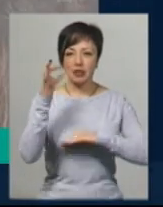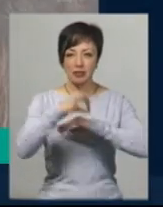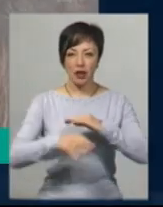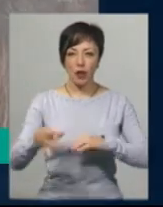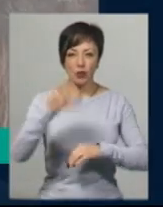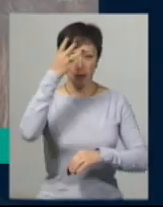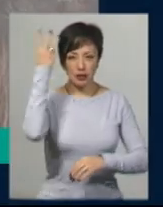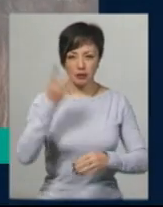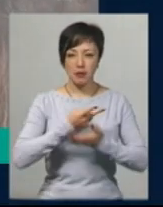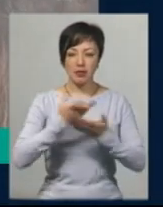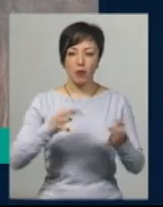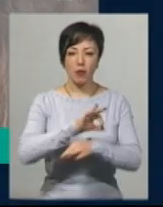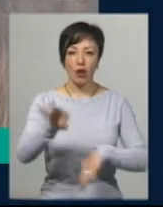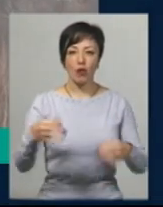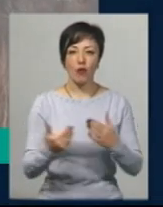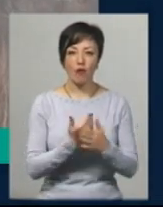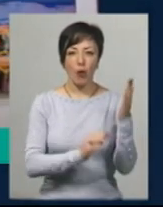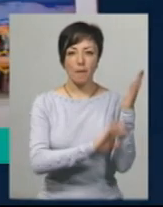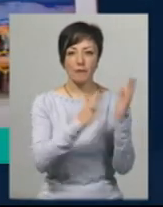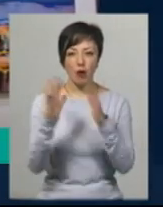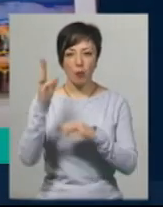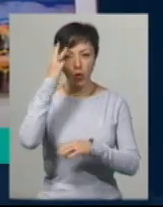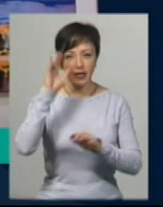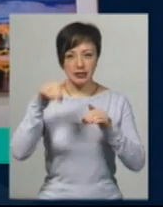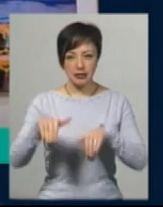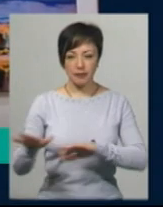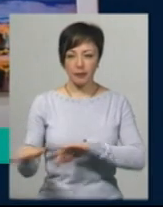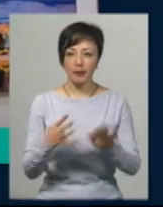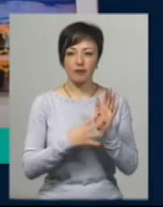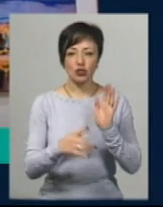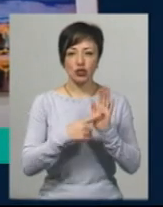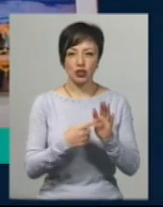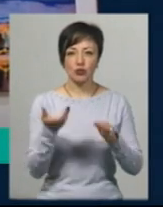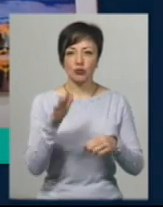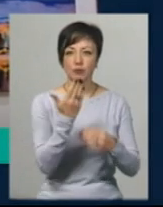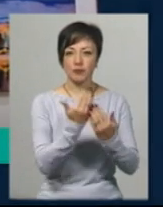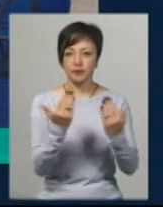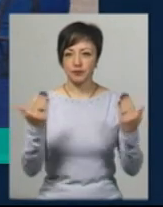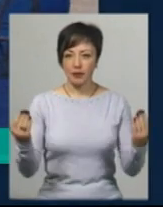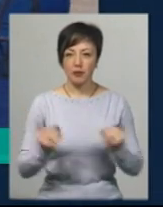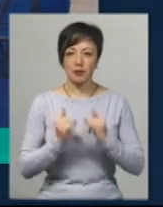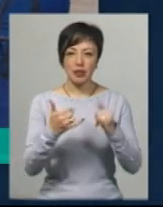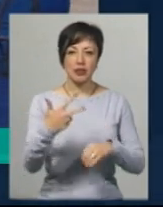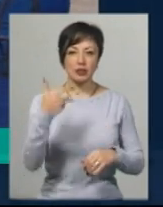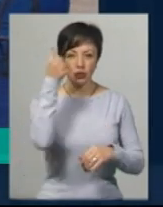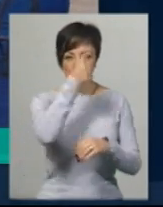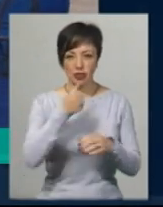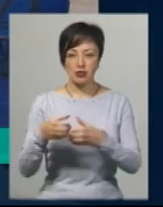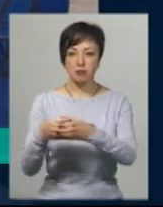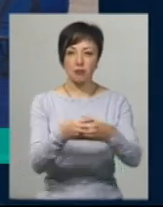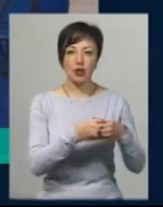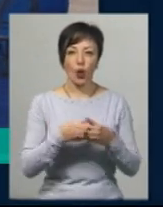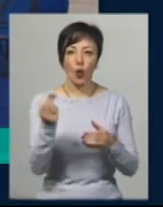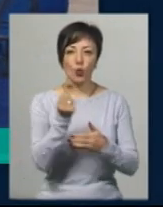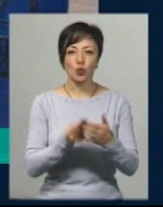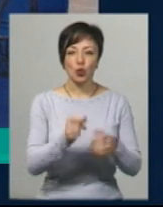Хмельницького представили проєкт нового парку «Подільський». 96 творів представили на виставці, присвяченій 30-річчю спілки художників у